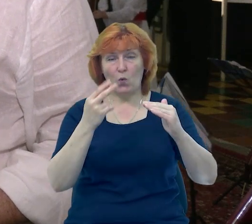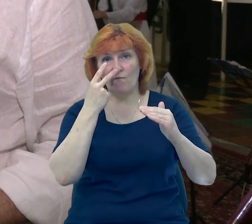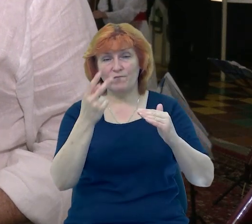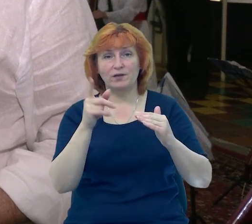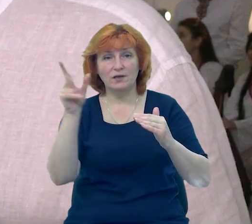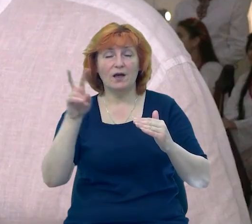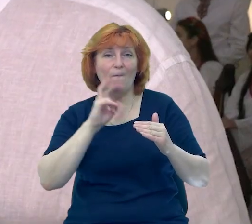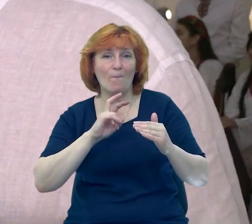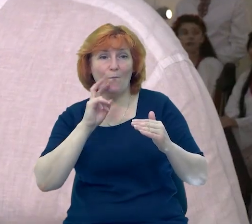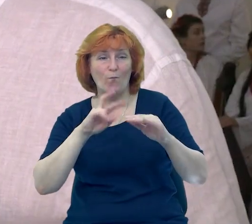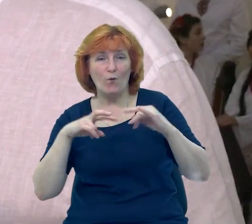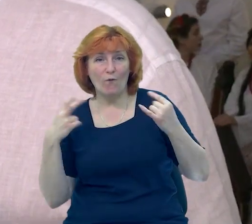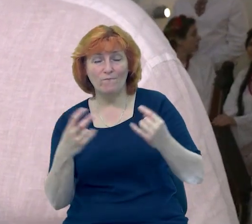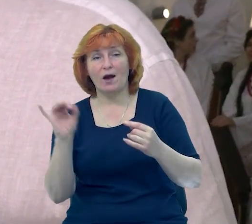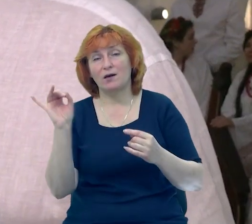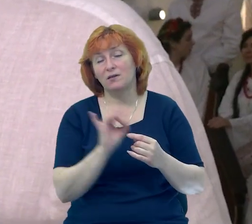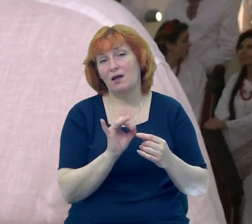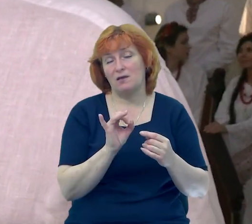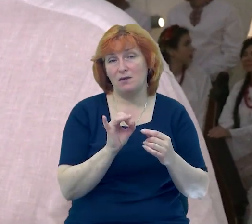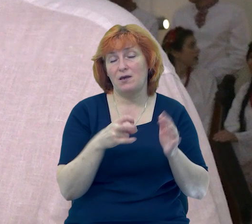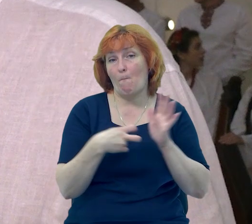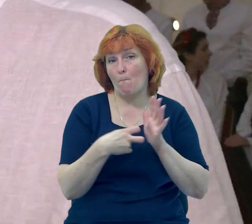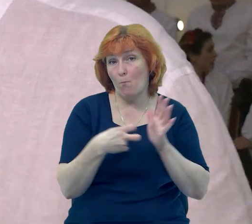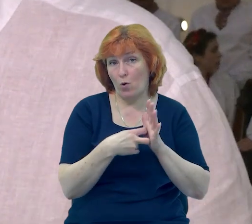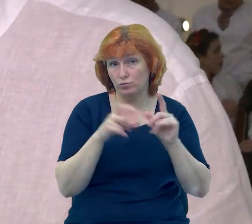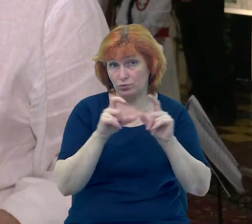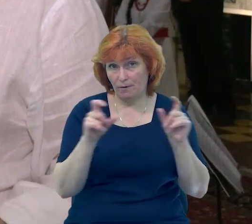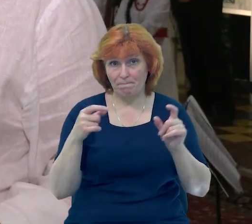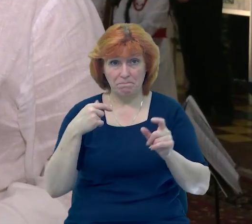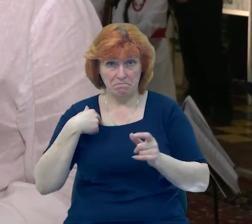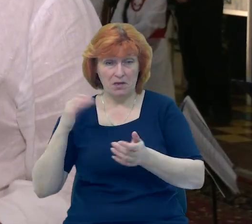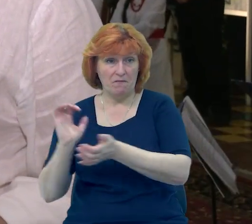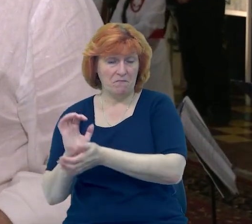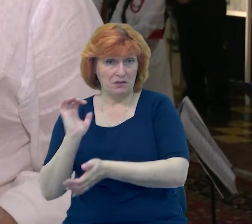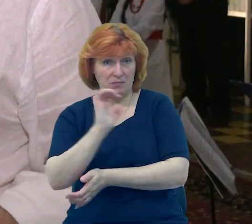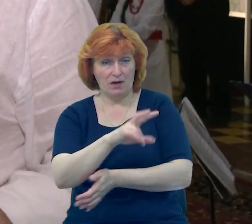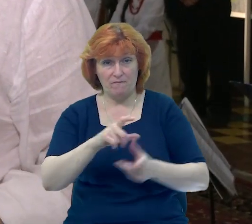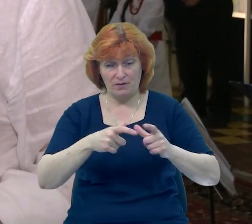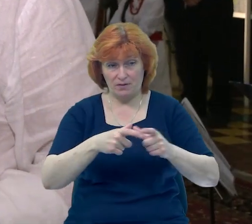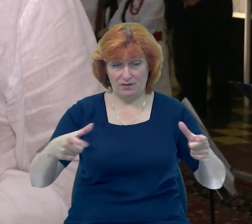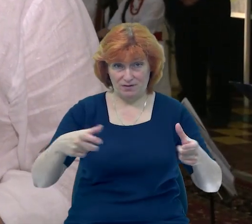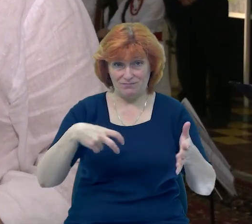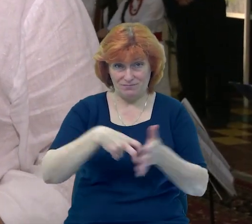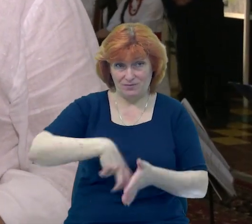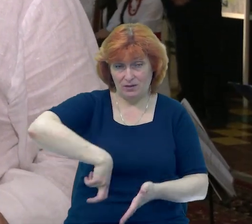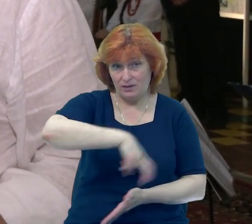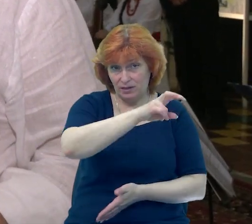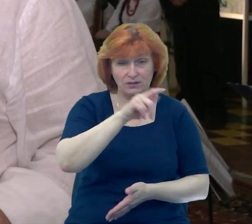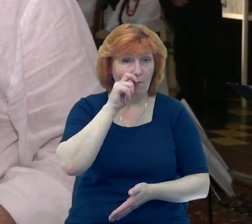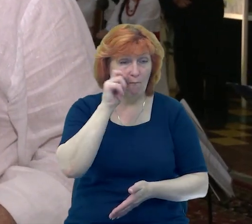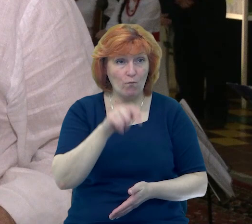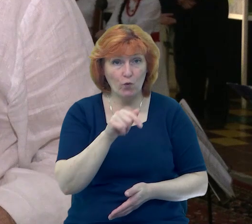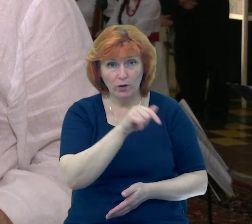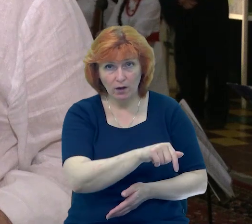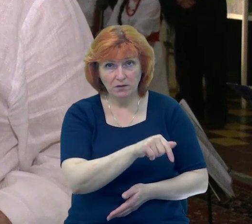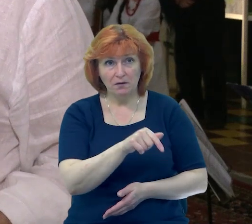кав'ярну і пошту. Ми відправили листівку в Україну. І саме оце зернятко